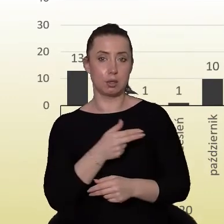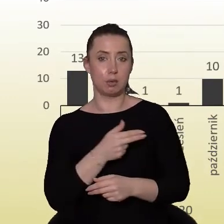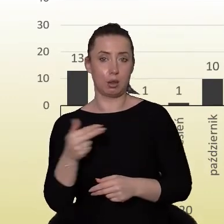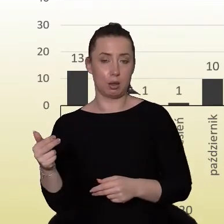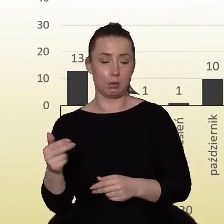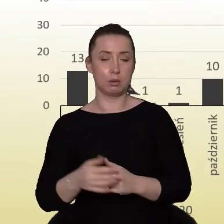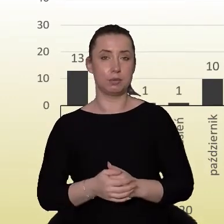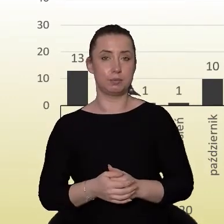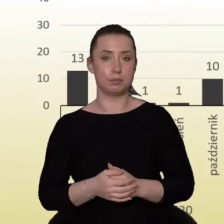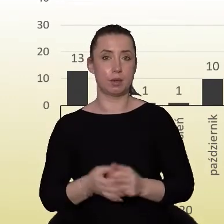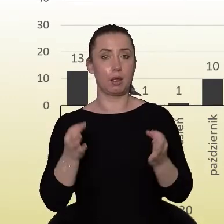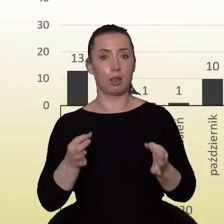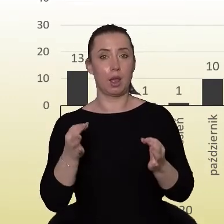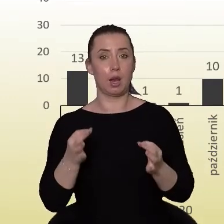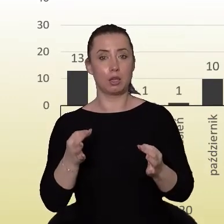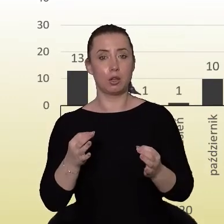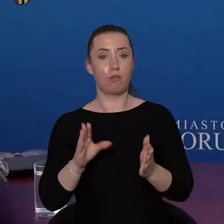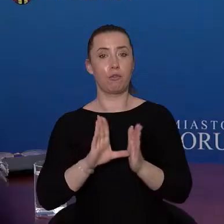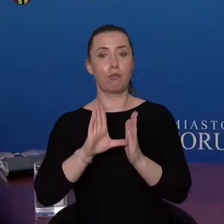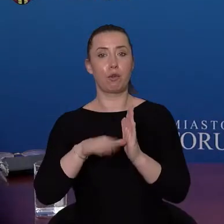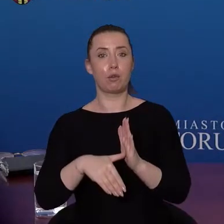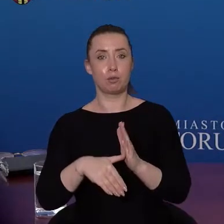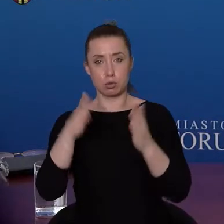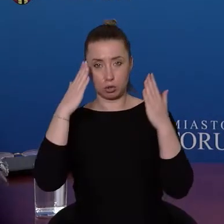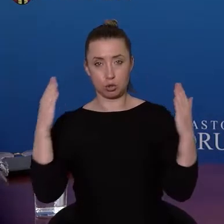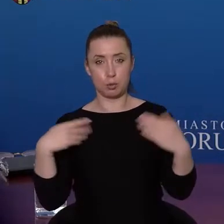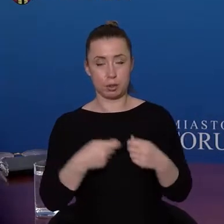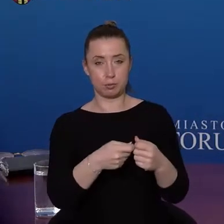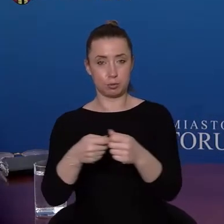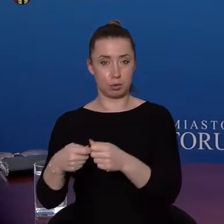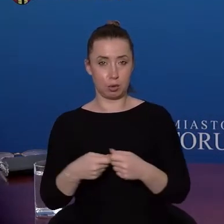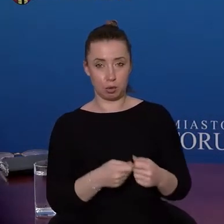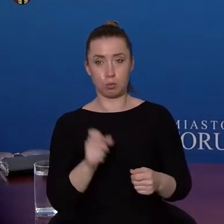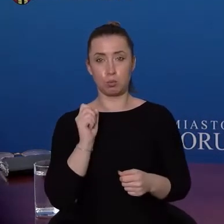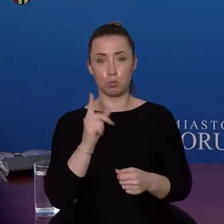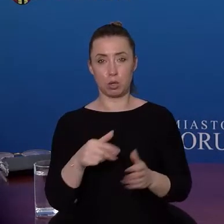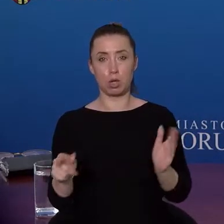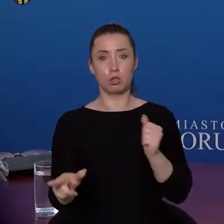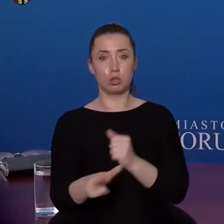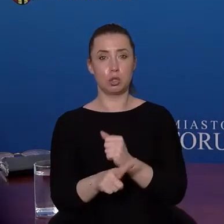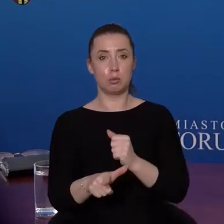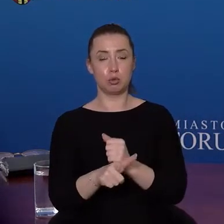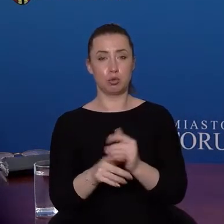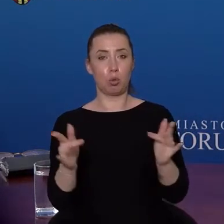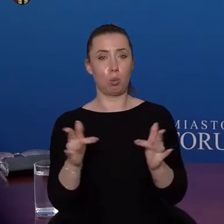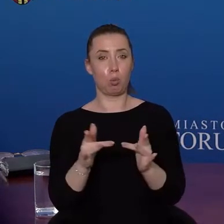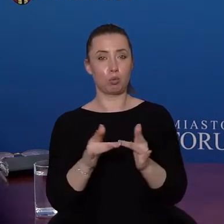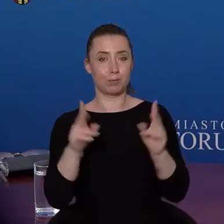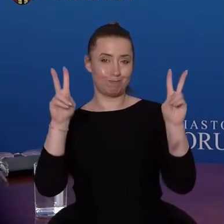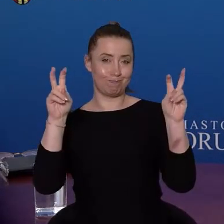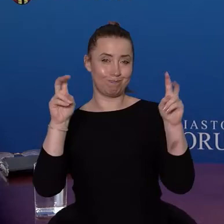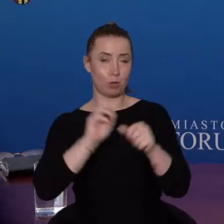epidemii, obecnie w wojewódzkim szpitalu zespolonym wyznaczonych jest 70 łóżek tak zwanych COVID-owych,